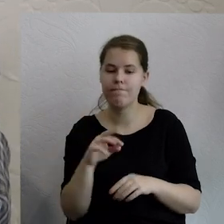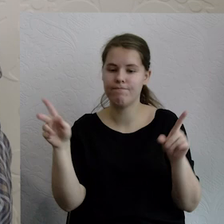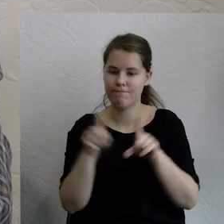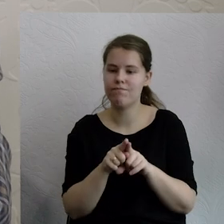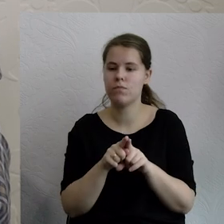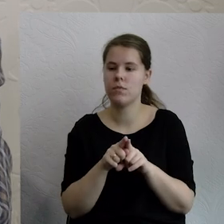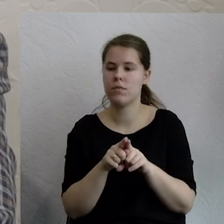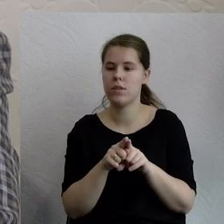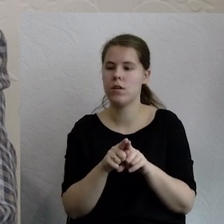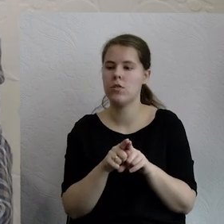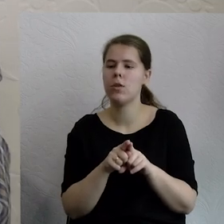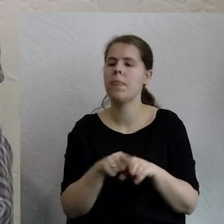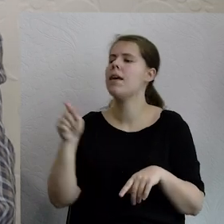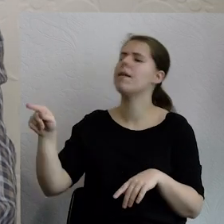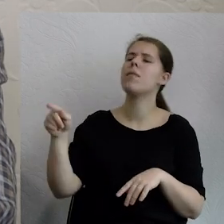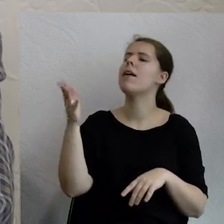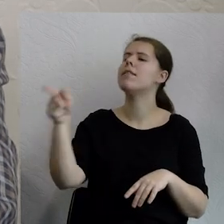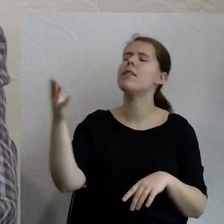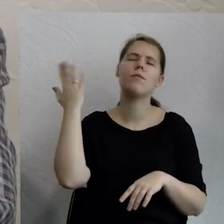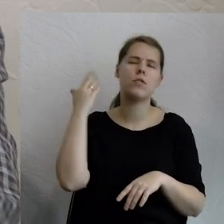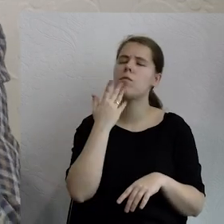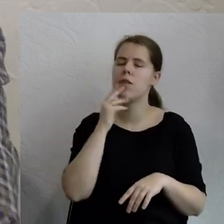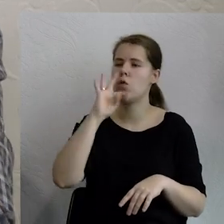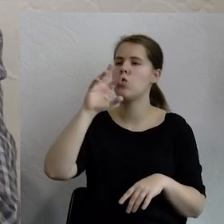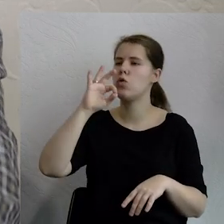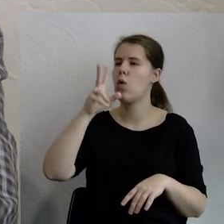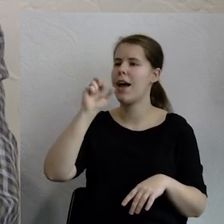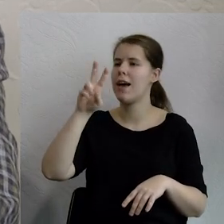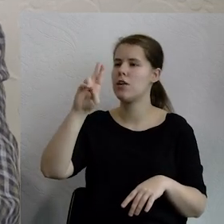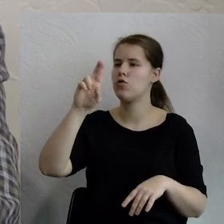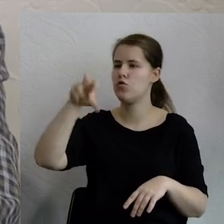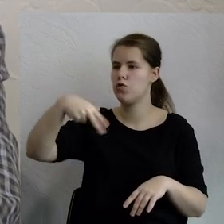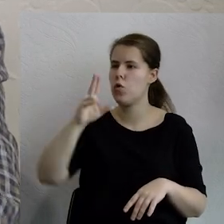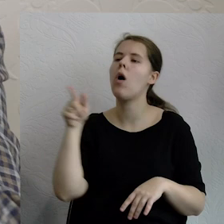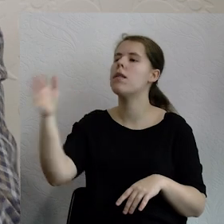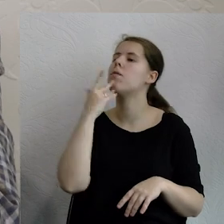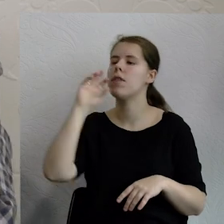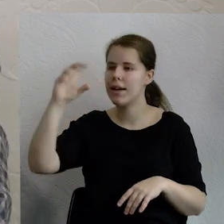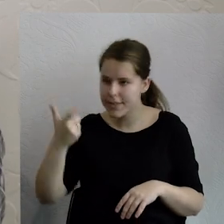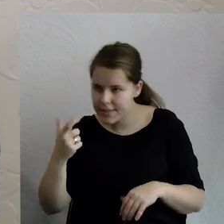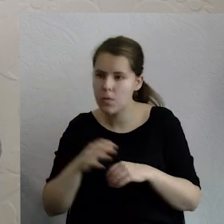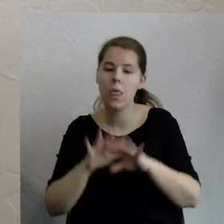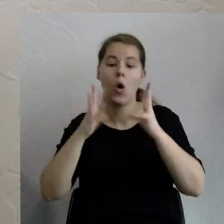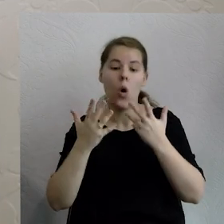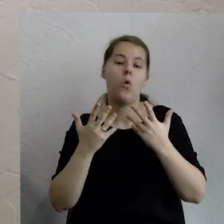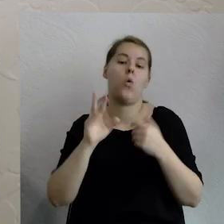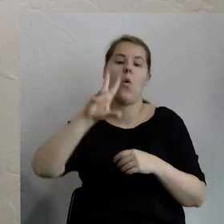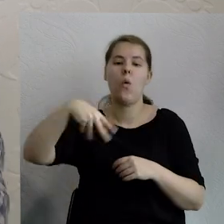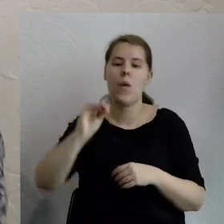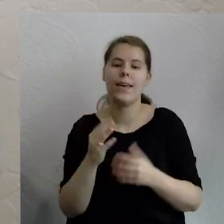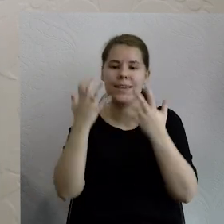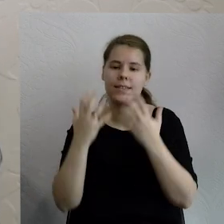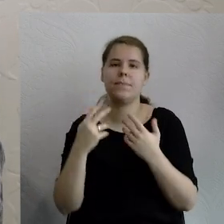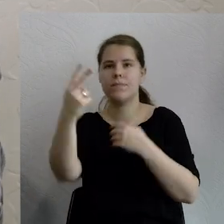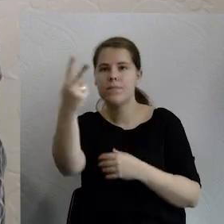jak przywoływałeś Olgę Tokarczuk, to właśnie podchodzi do świata, czy patrzy na świat w sposób ekscentryczny.